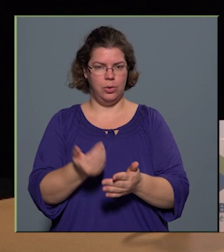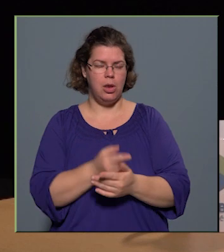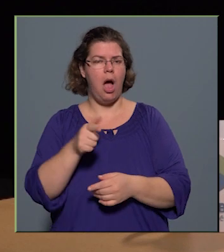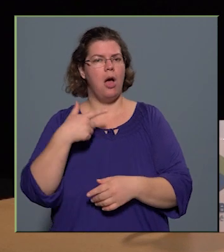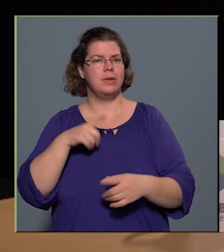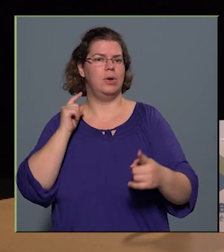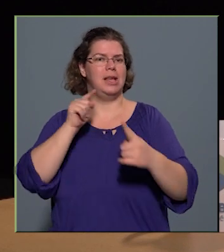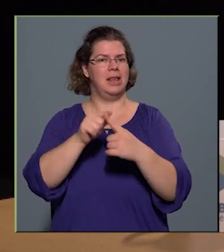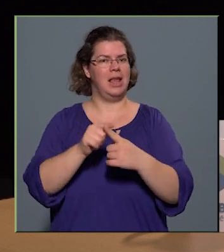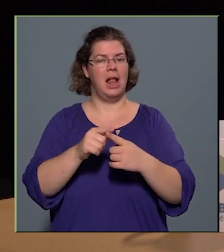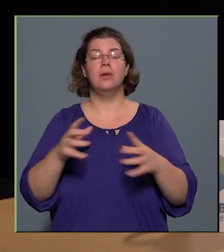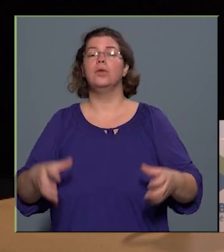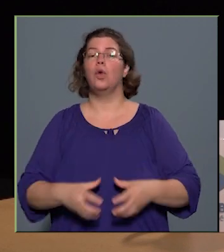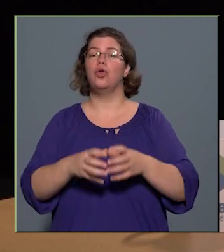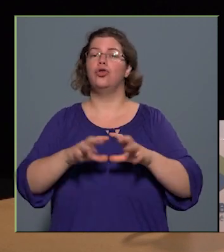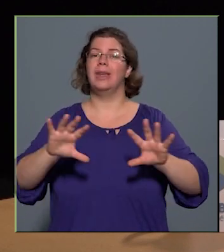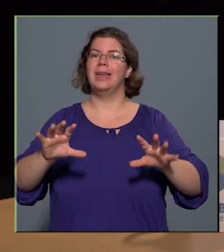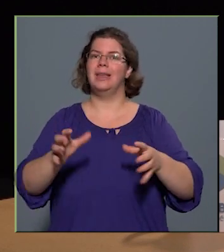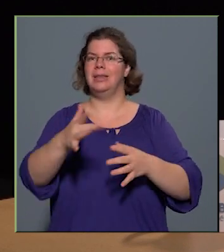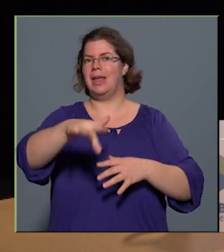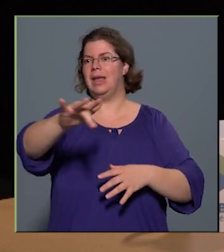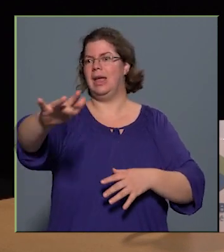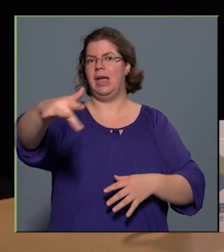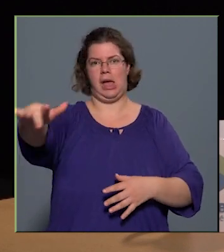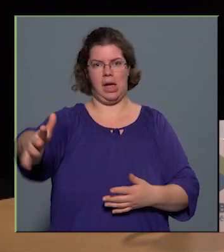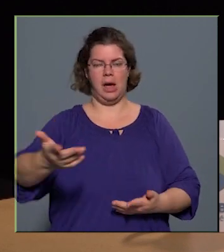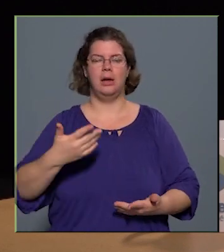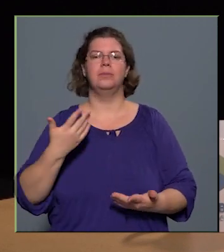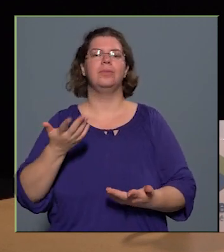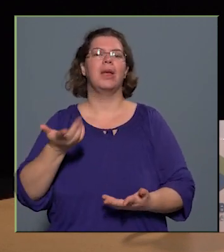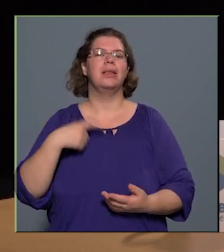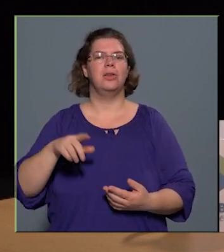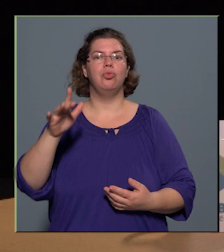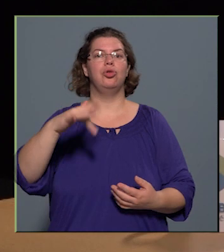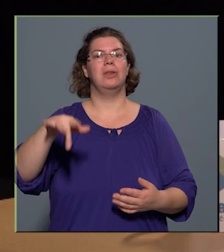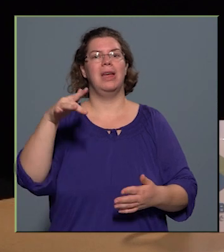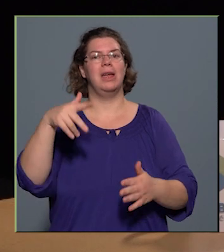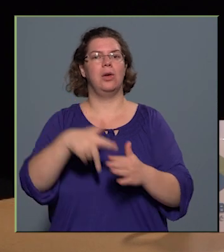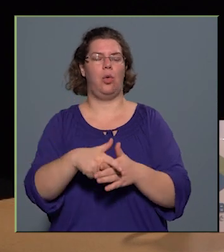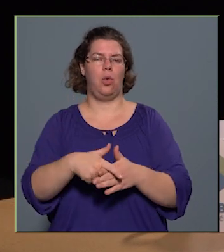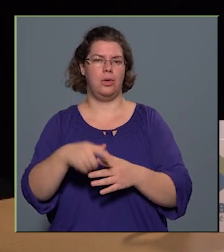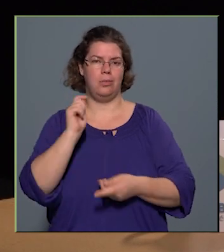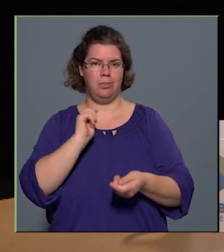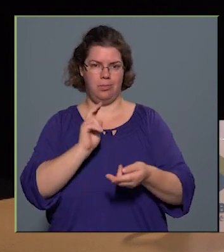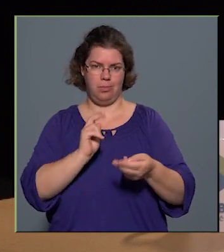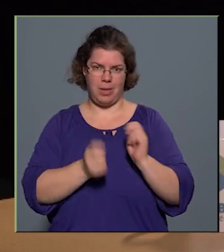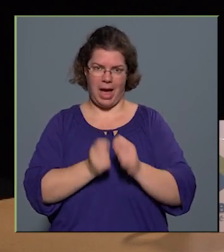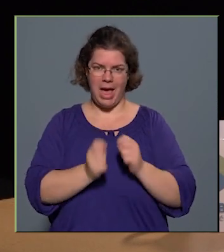cél, hogy ott közösségi terek alakuljanak ki, ugye ezért volt a térközpályázat, hogy